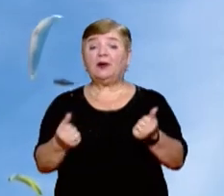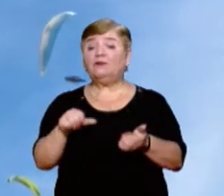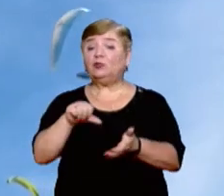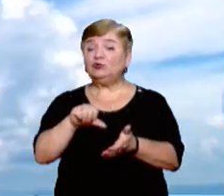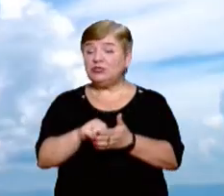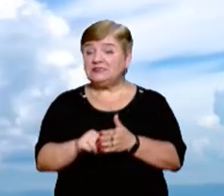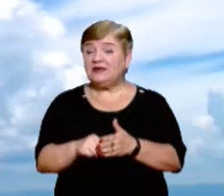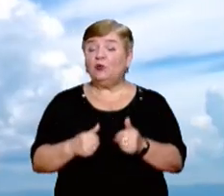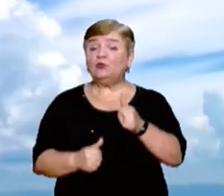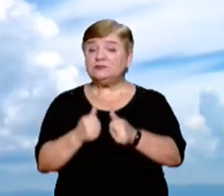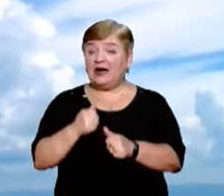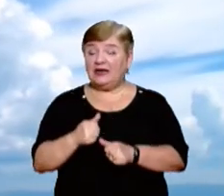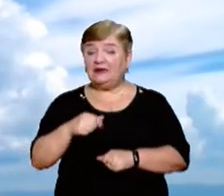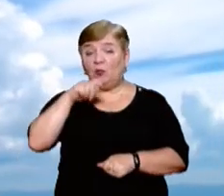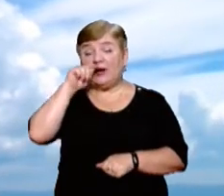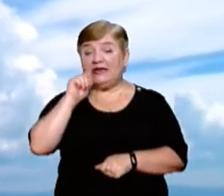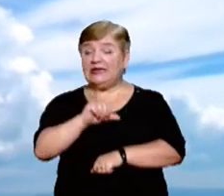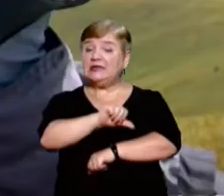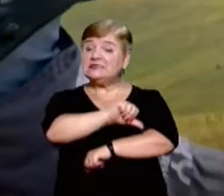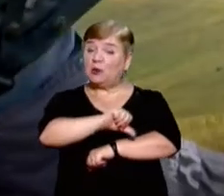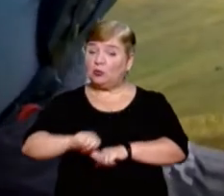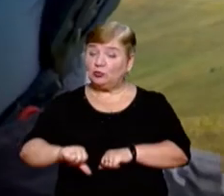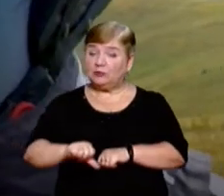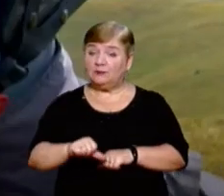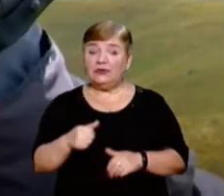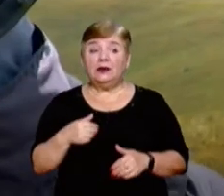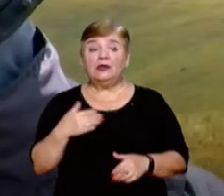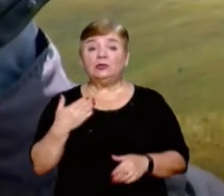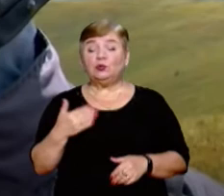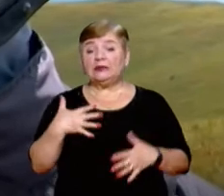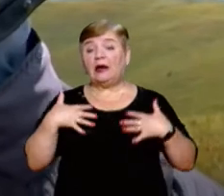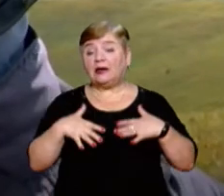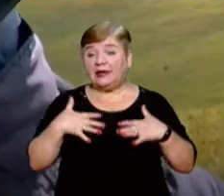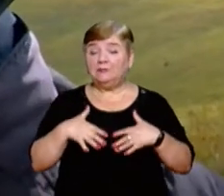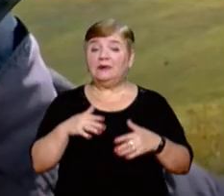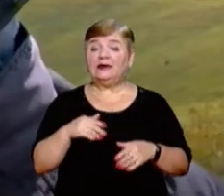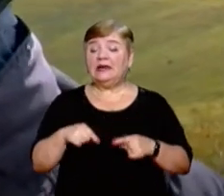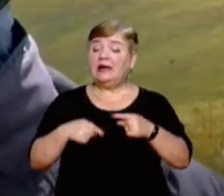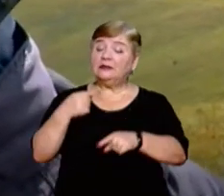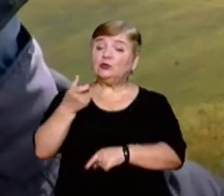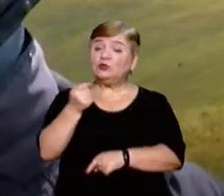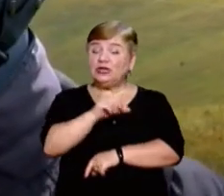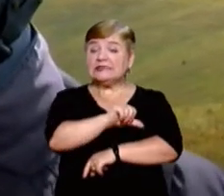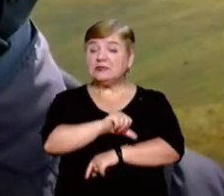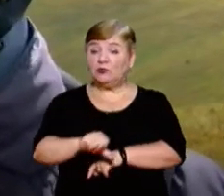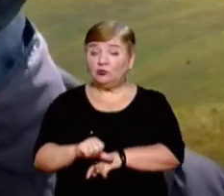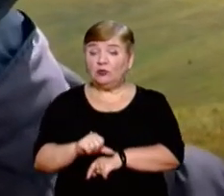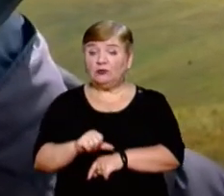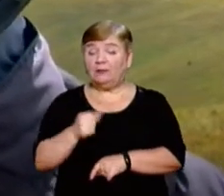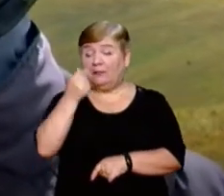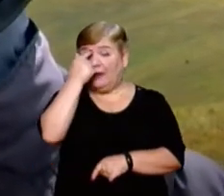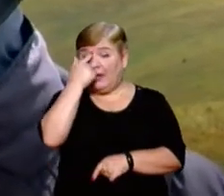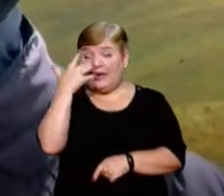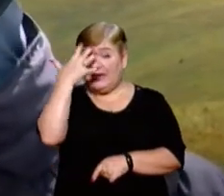змаганнях в Україні та за кордоном. В Україні, Карпат і Крим, за кордоном трішки там, Індія,